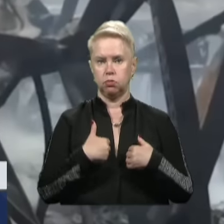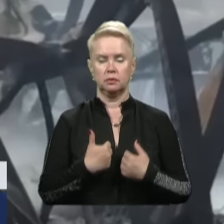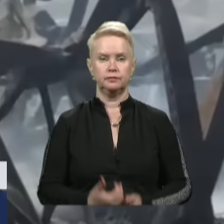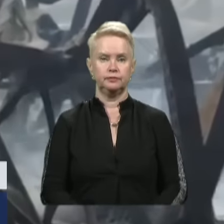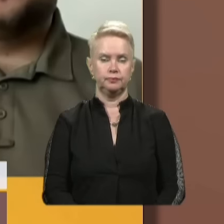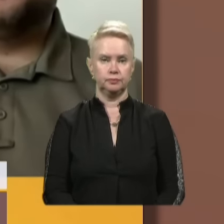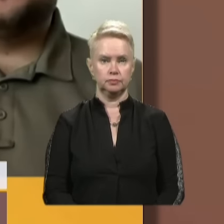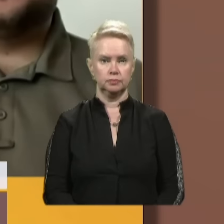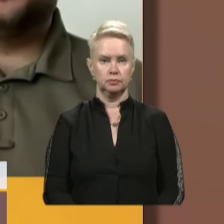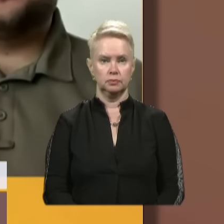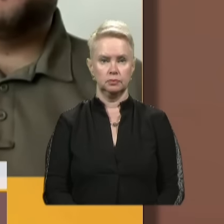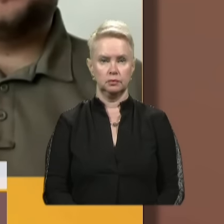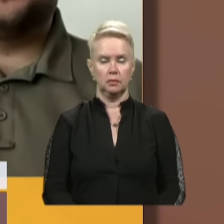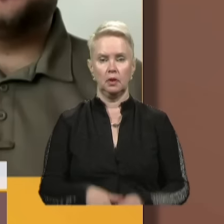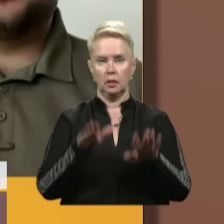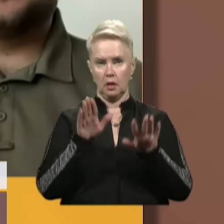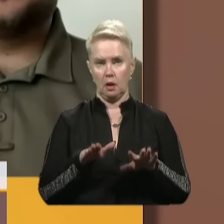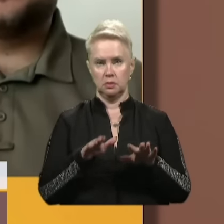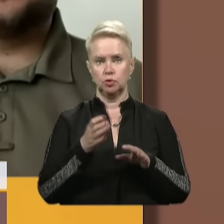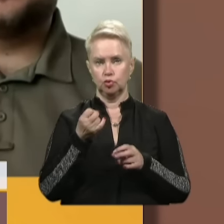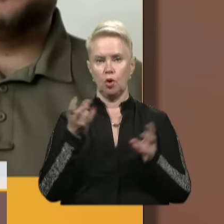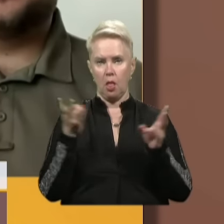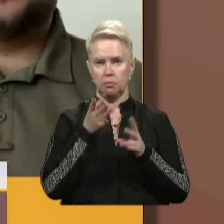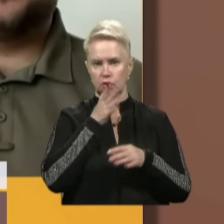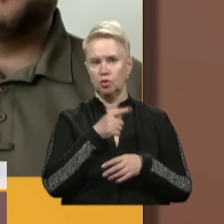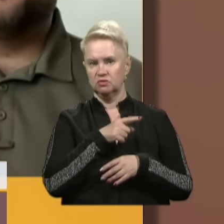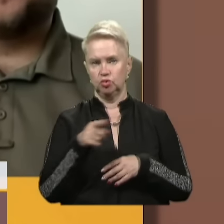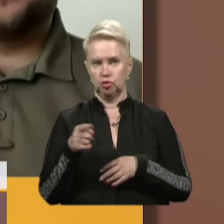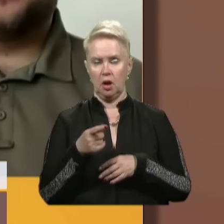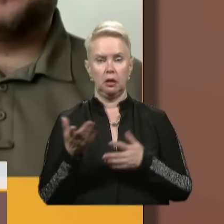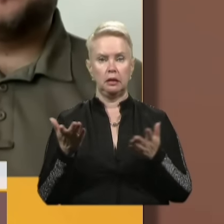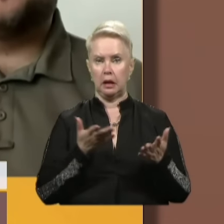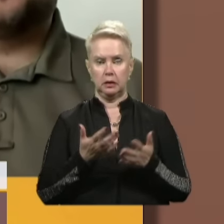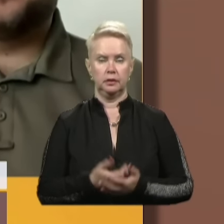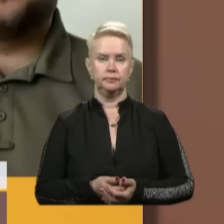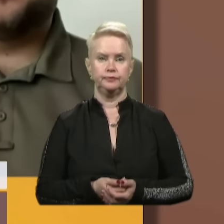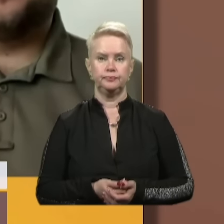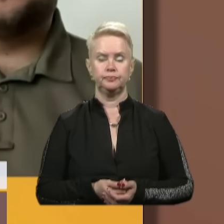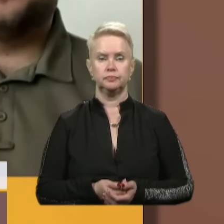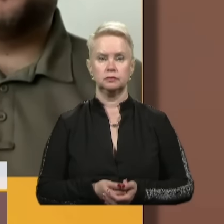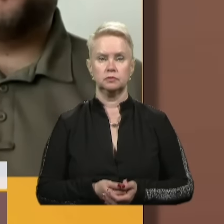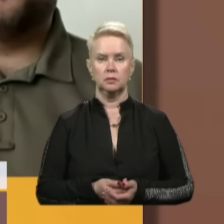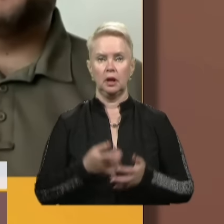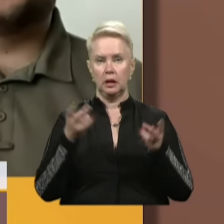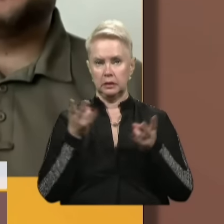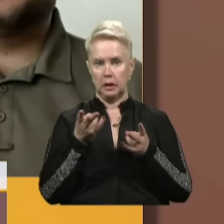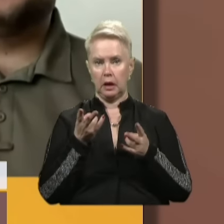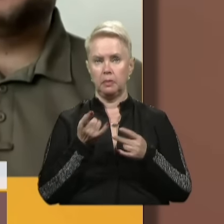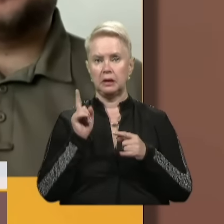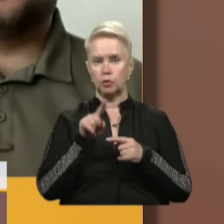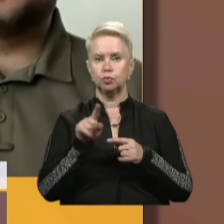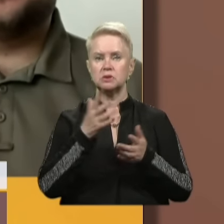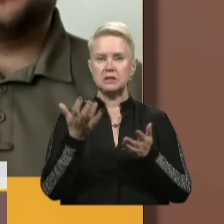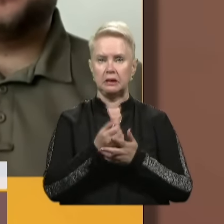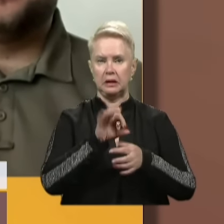На місці ще необхідний час, який треба для того, аби